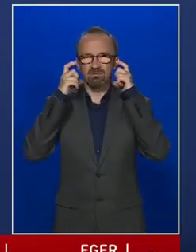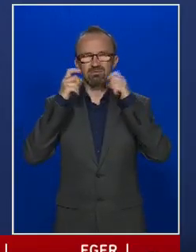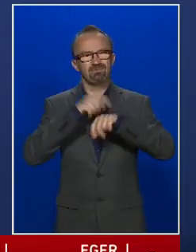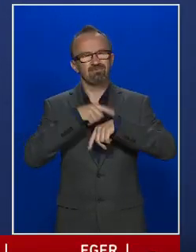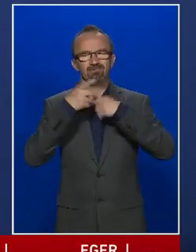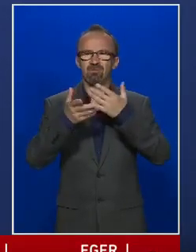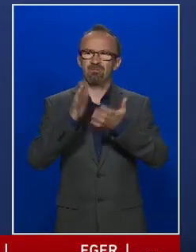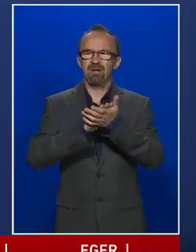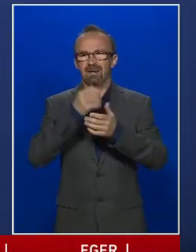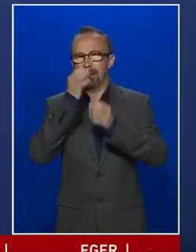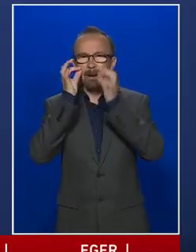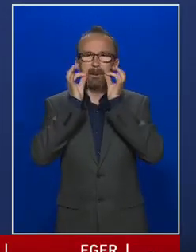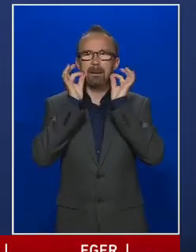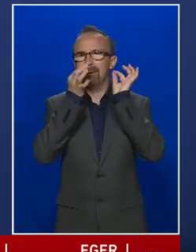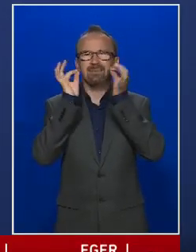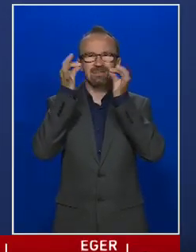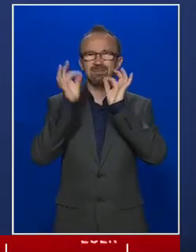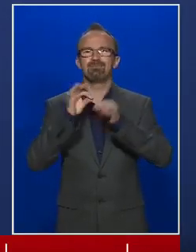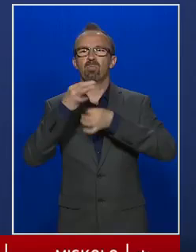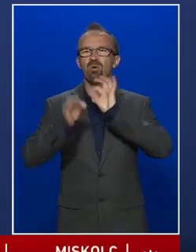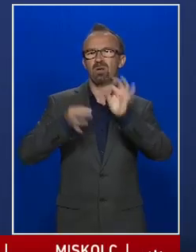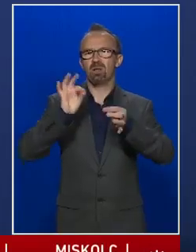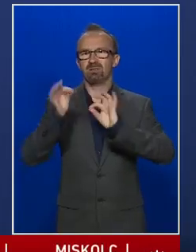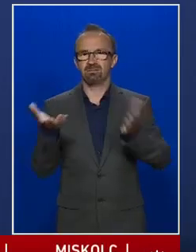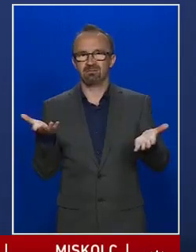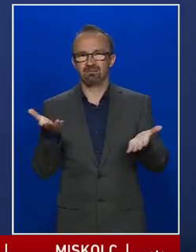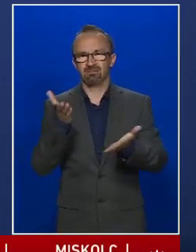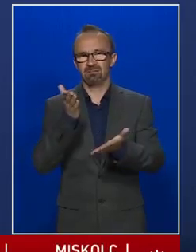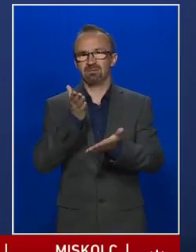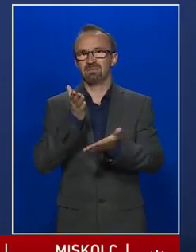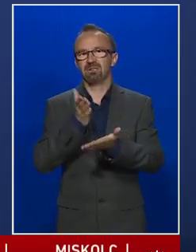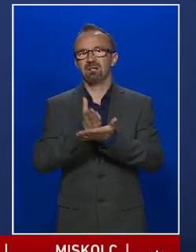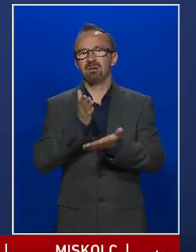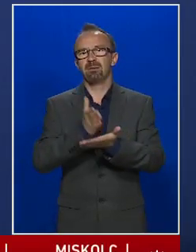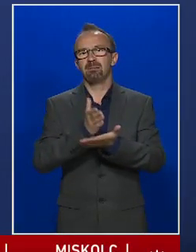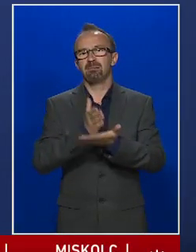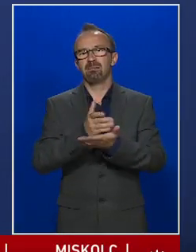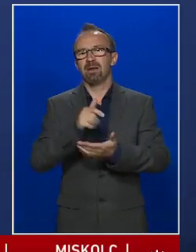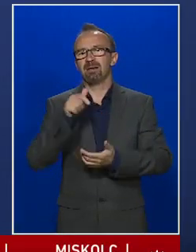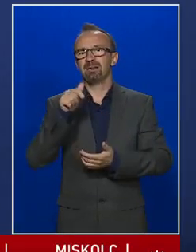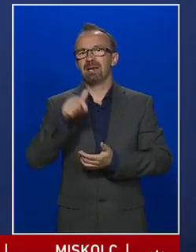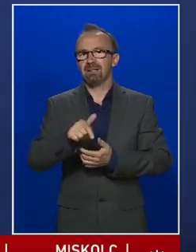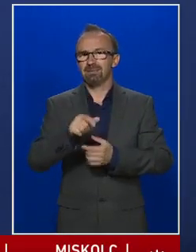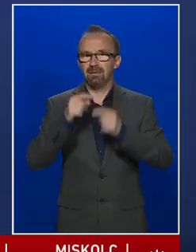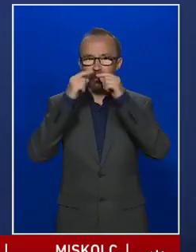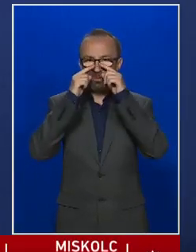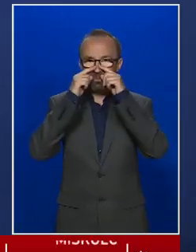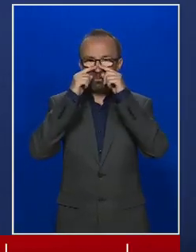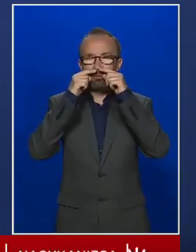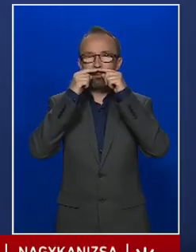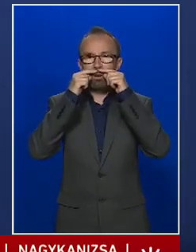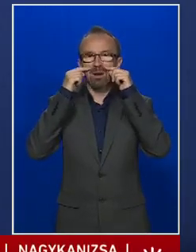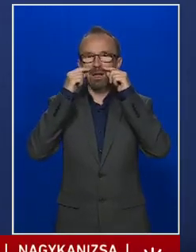elkezdi össze-vissza húzkodni. Ilyenkor az orr alá